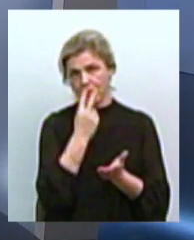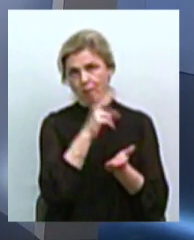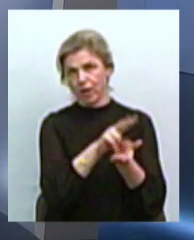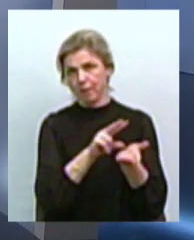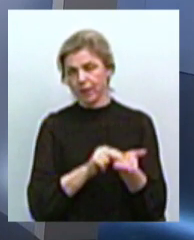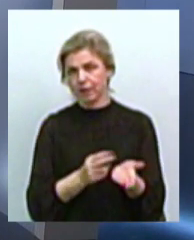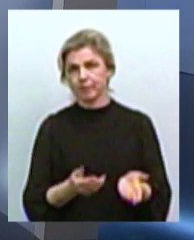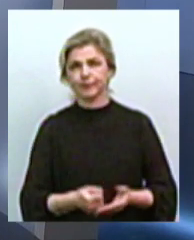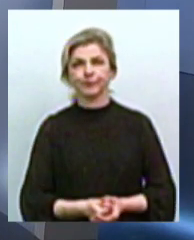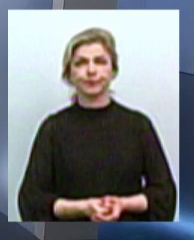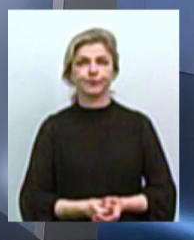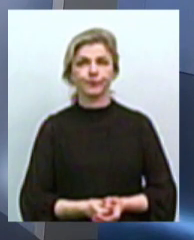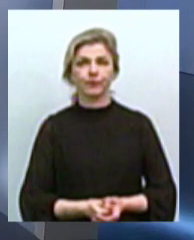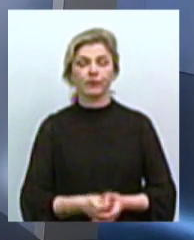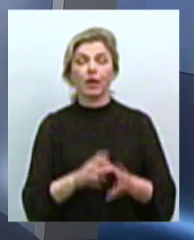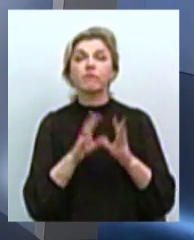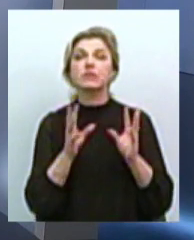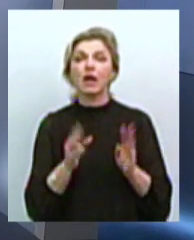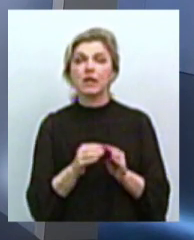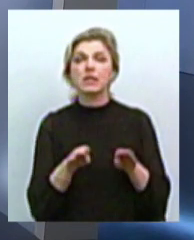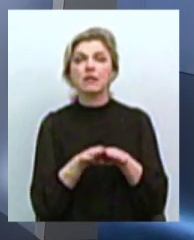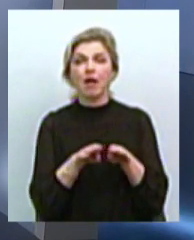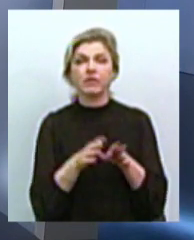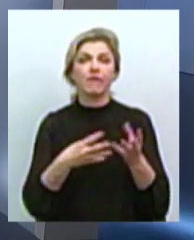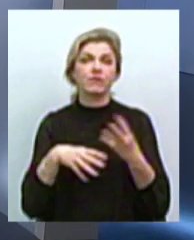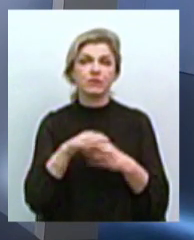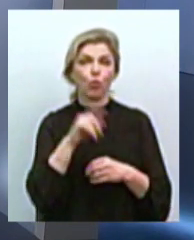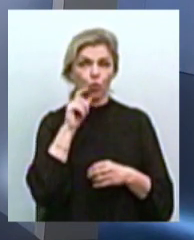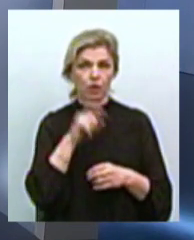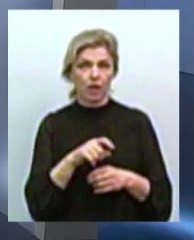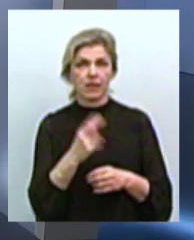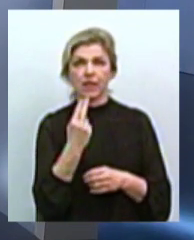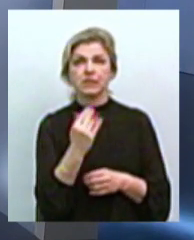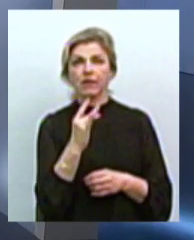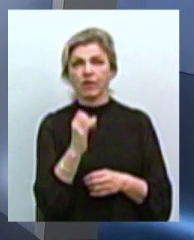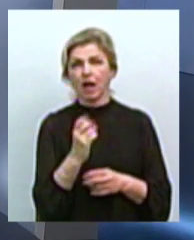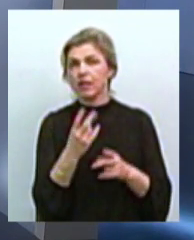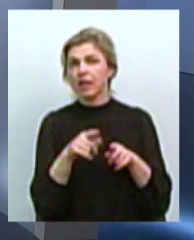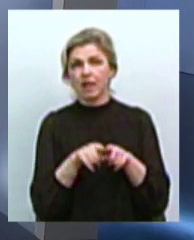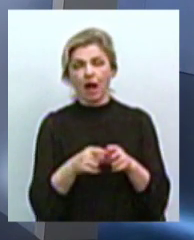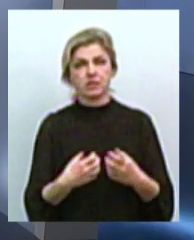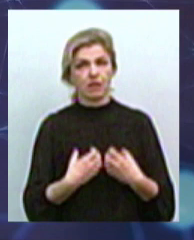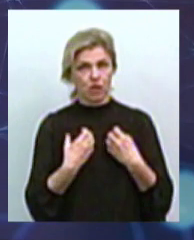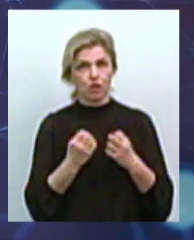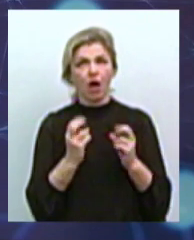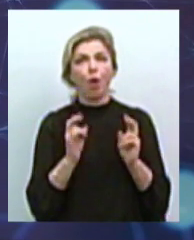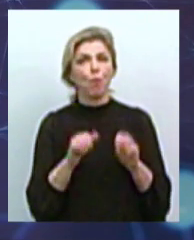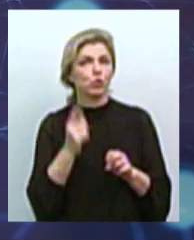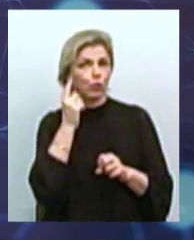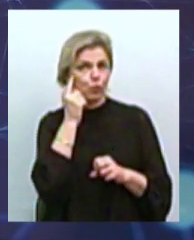А взагалі, в порівнянні по всій Україні, цифра не така страшна, як можна подумати. І